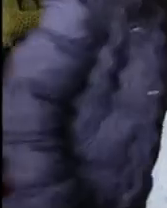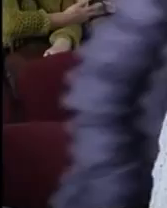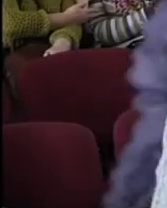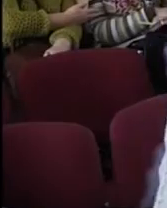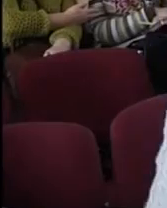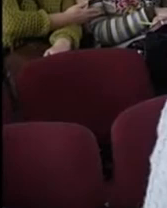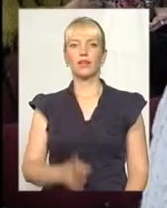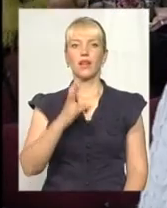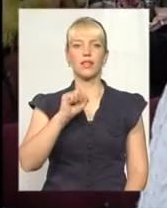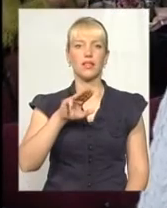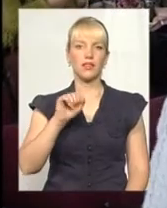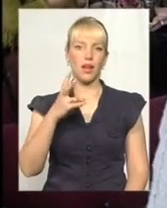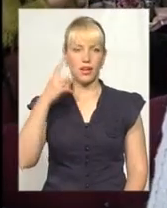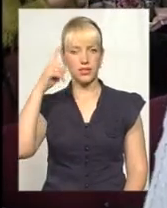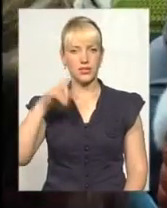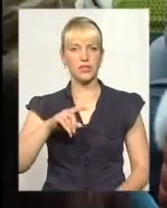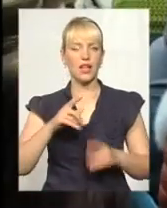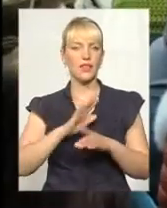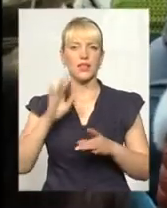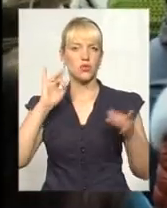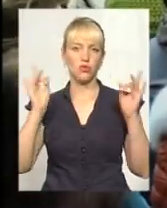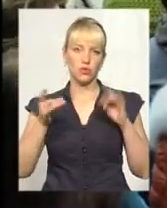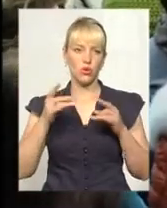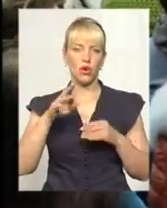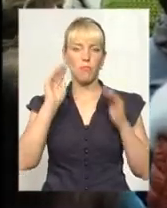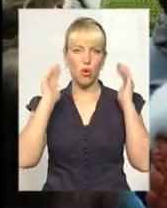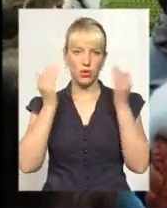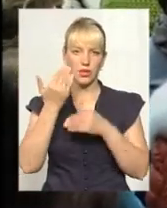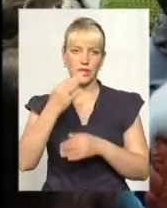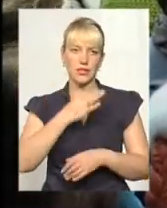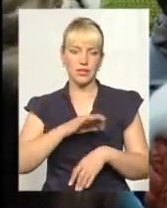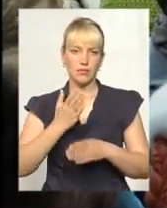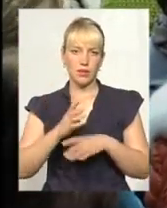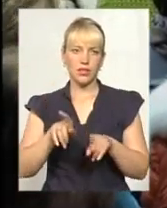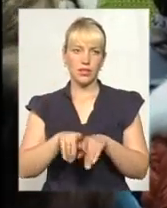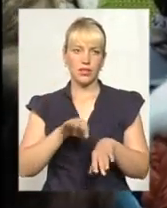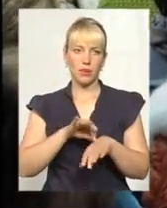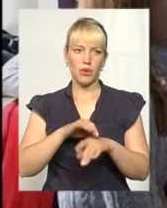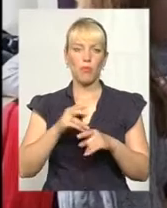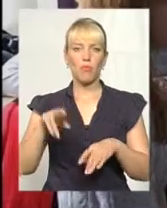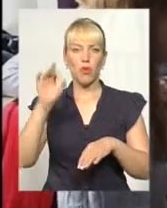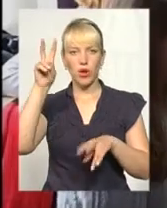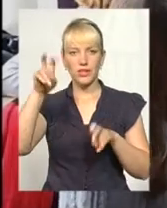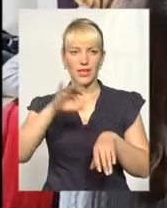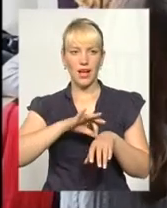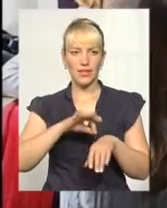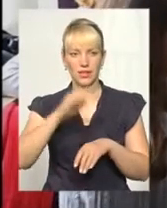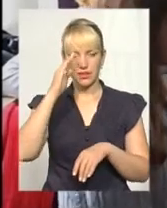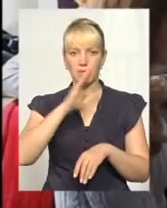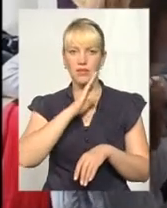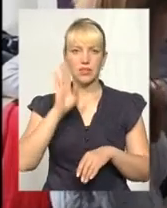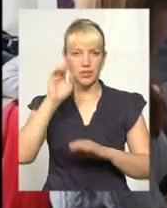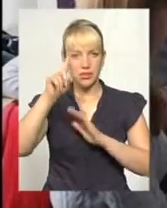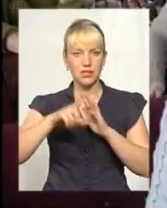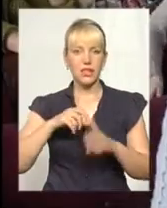Пані Наталя Нищуток знає про аутизм. Її син має саме цей розлад. Про діагноз батьки хлопчика дізнались, коли йому було лише